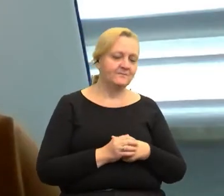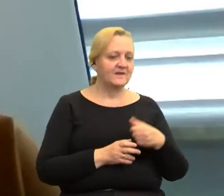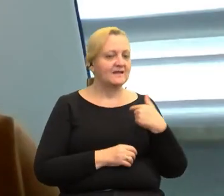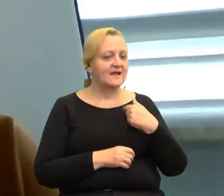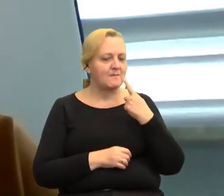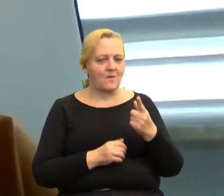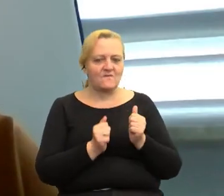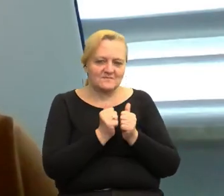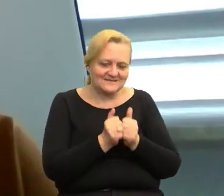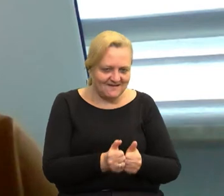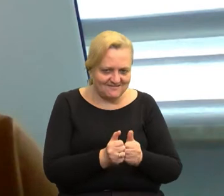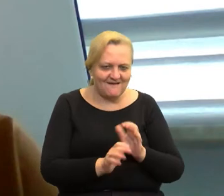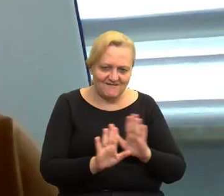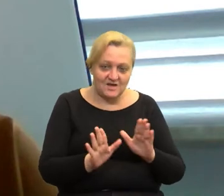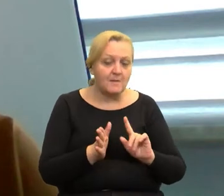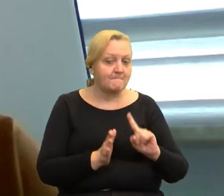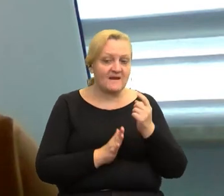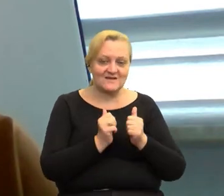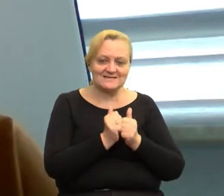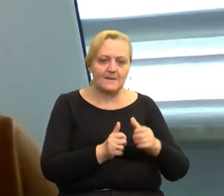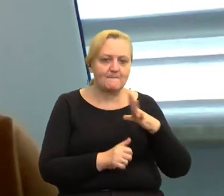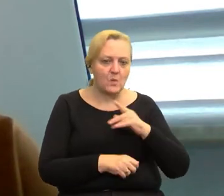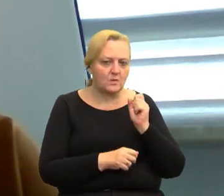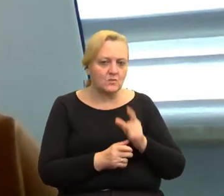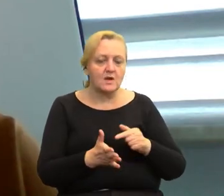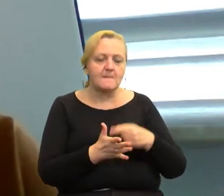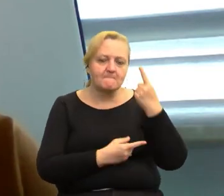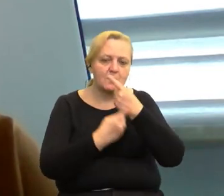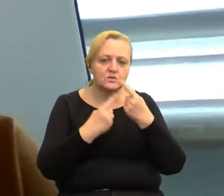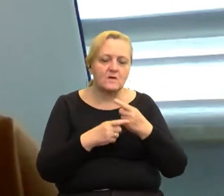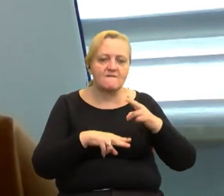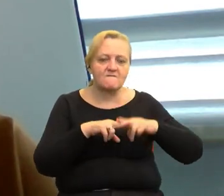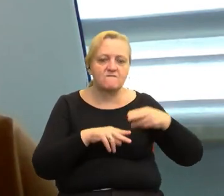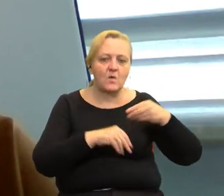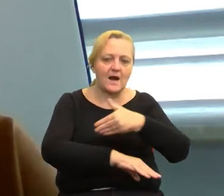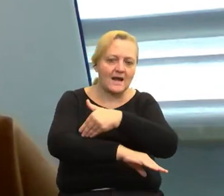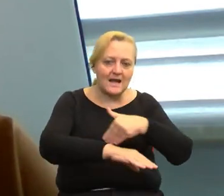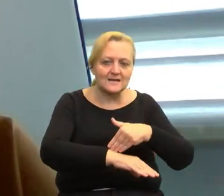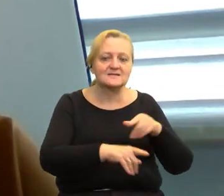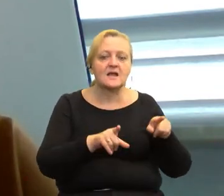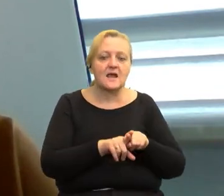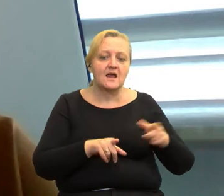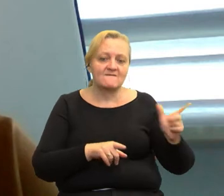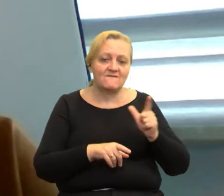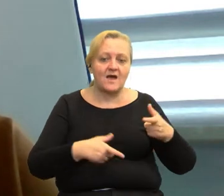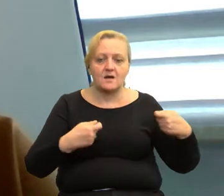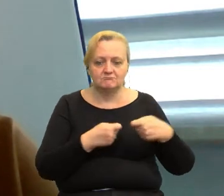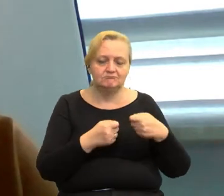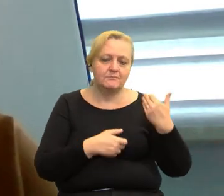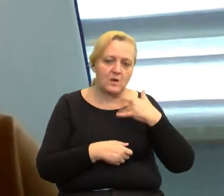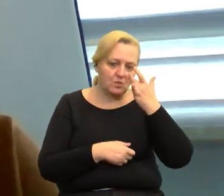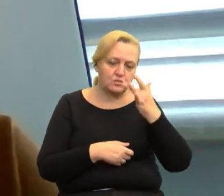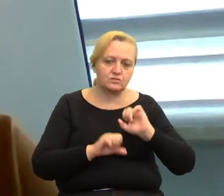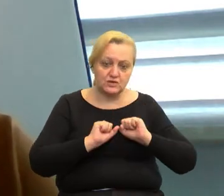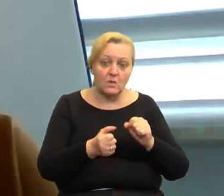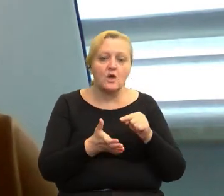wyzwaniem, bo myślę, że pierwsze wyzwanie, które się pojawiło, gdy pomyśleliśmy o funduszach transgranicznych i o wspólnych działaniach z partnerem na Białorusi,